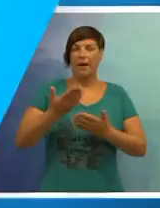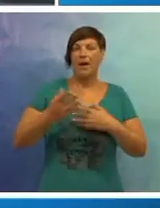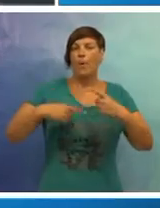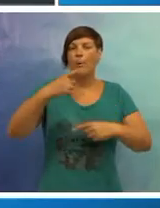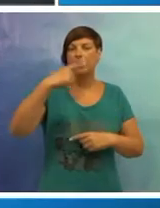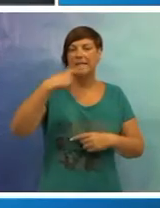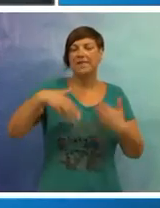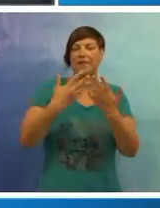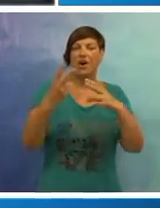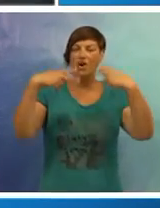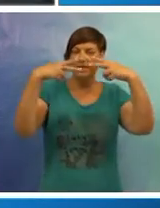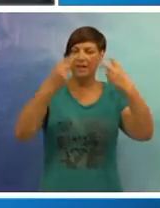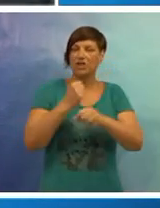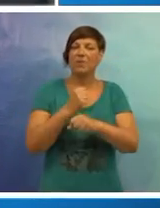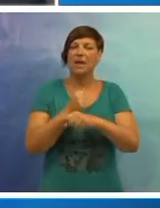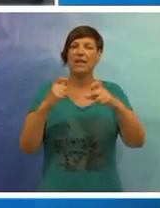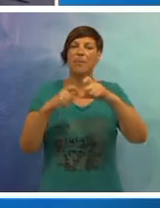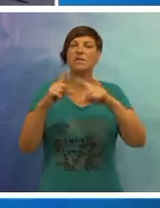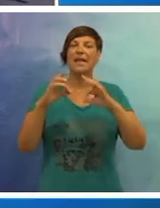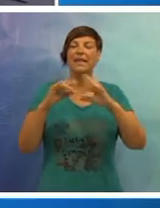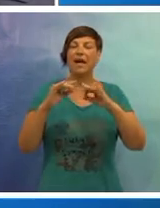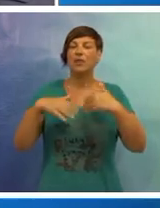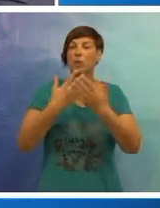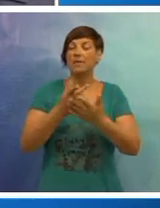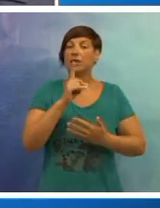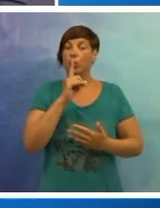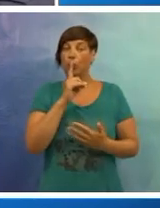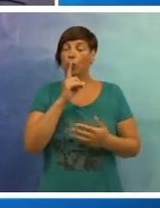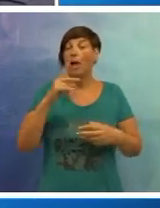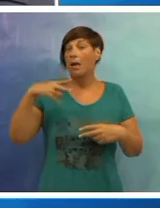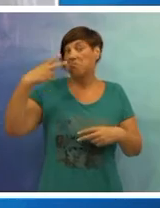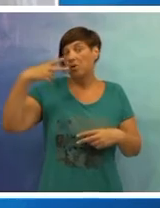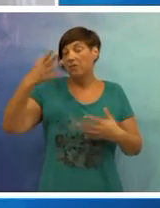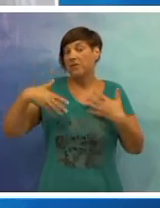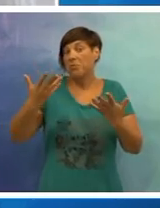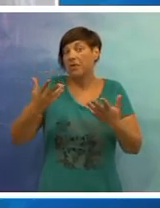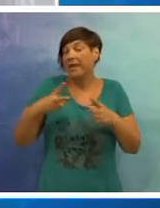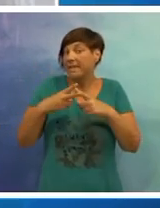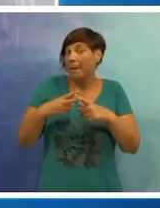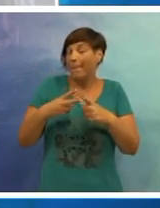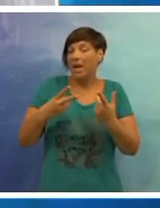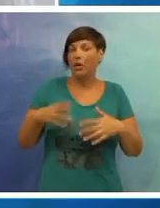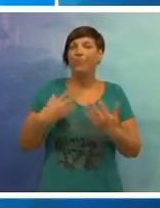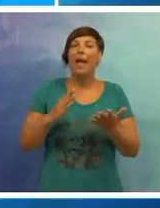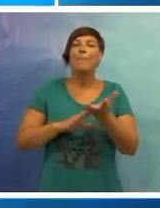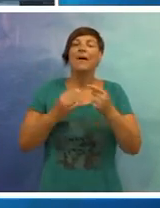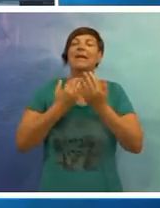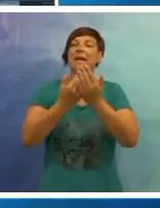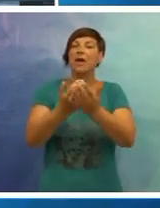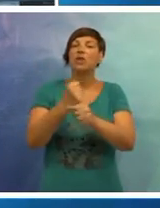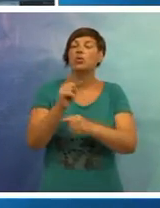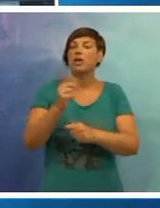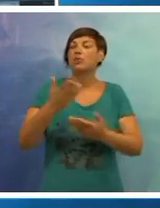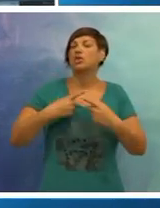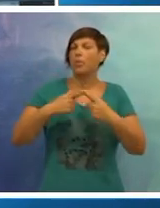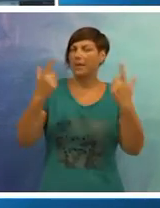Nakon pompoznih izjava o istražnim radnjama u sanitatu, nastao muk. Provjerili smo gdje je zapelo. Marina